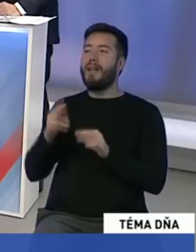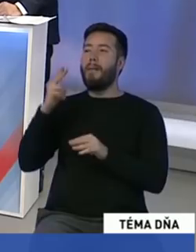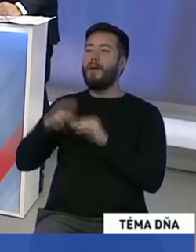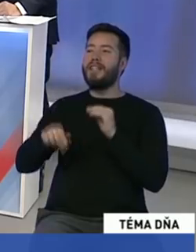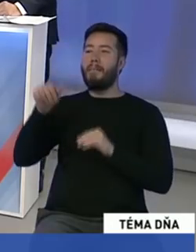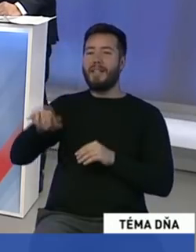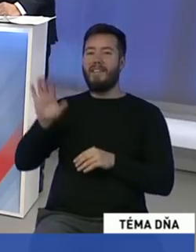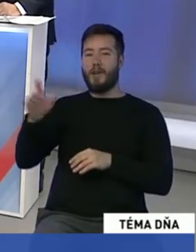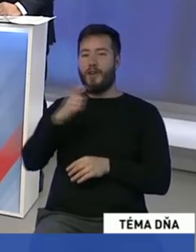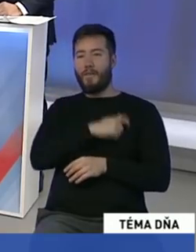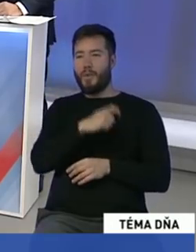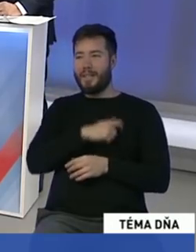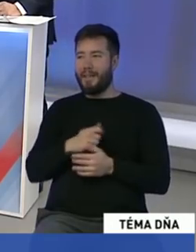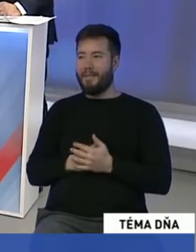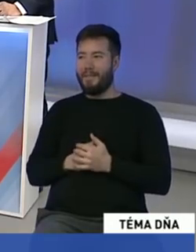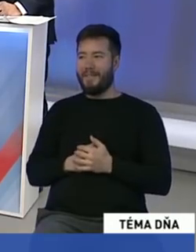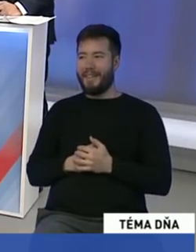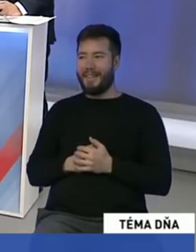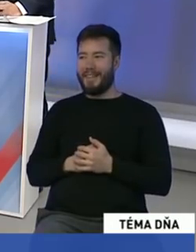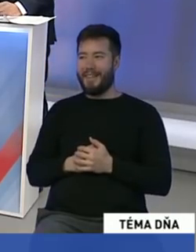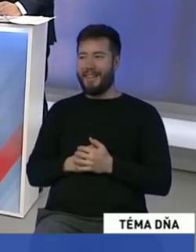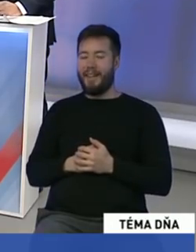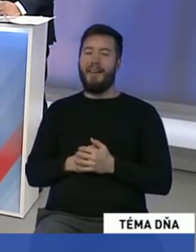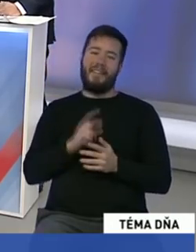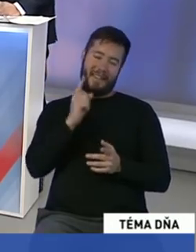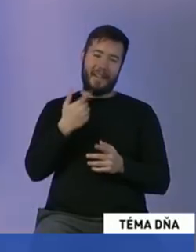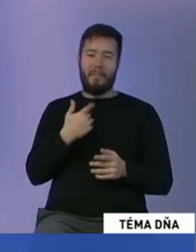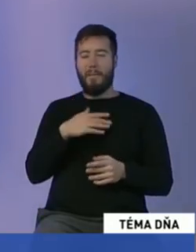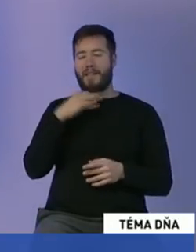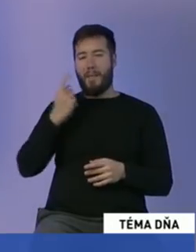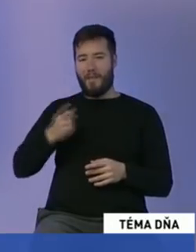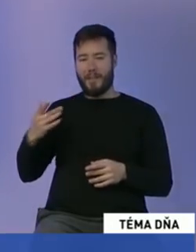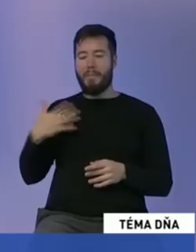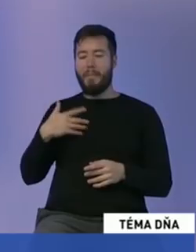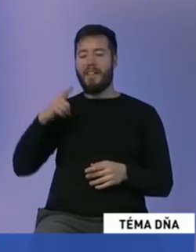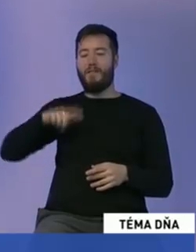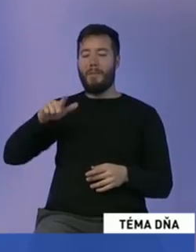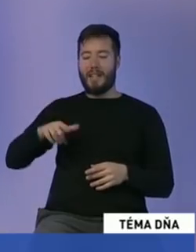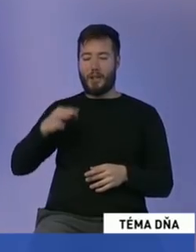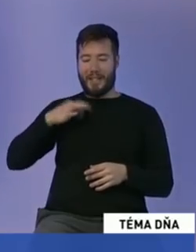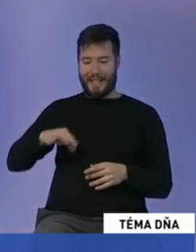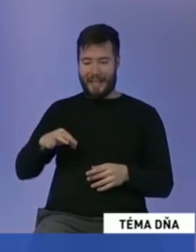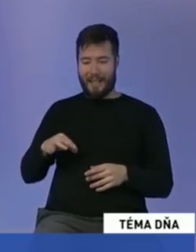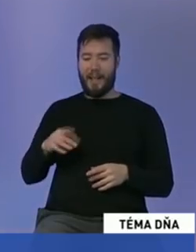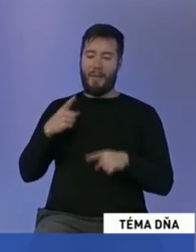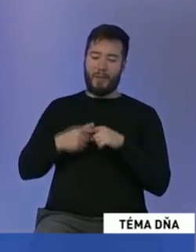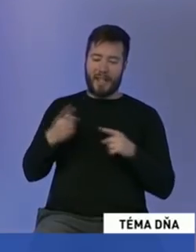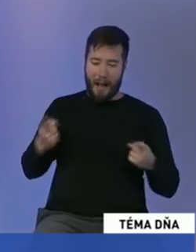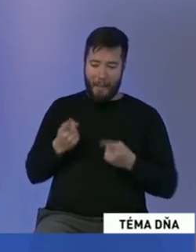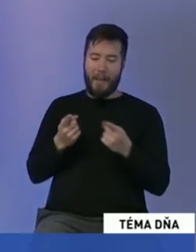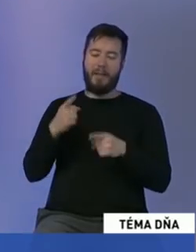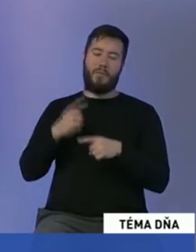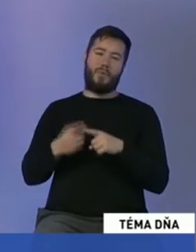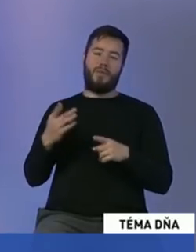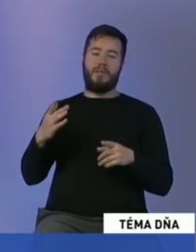Viete čo, ja mám strašne veľa povinností skrz toho, že mám doma dvojmesačného syna. Aj súvislosti s kampanou, aj súvislosti s